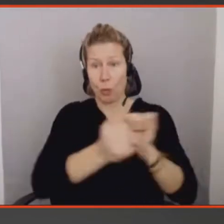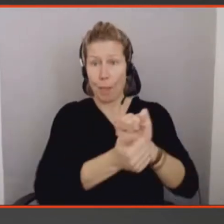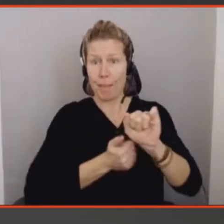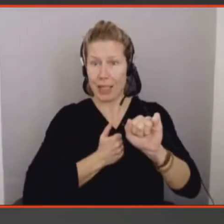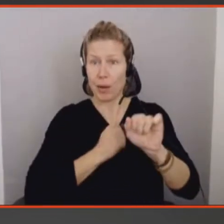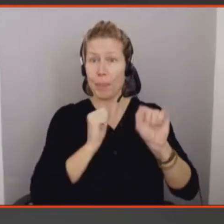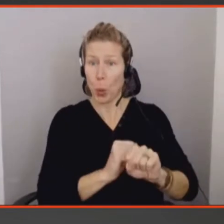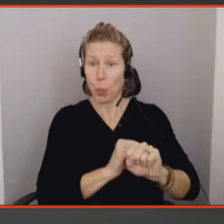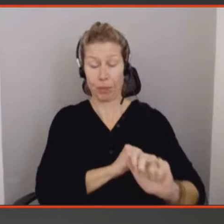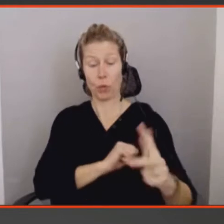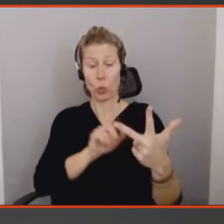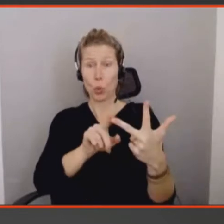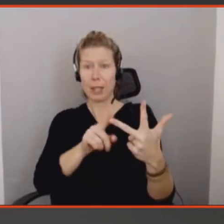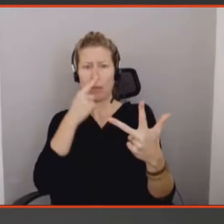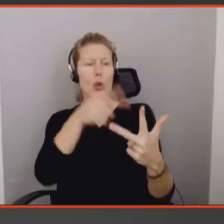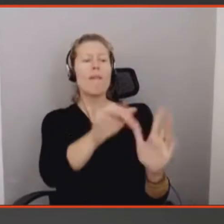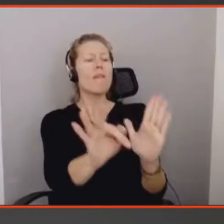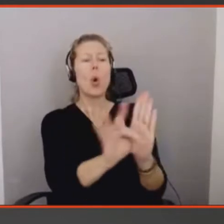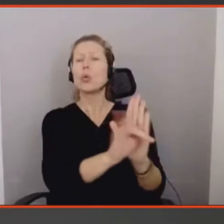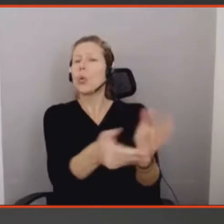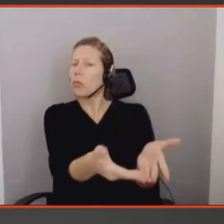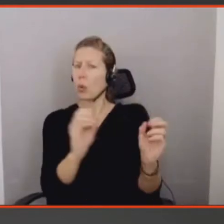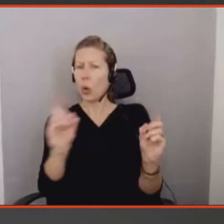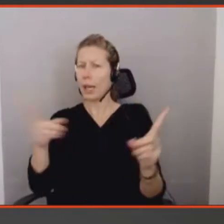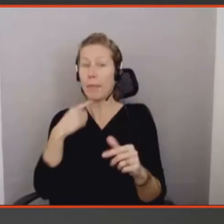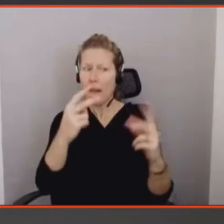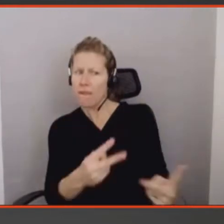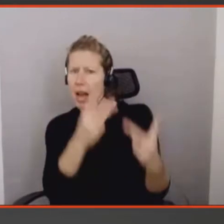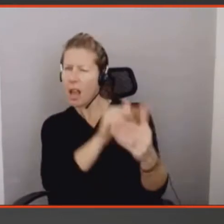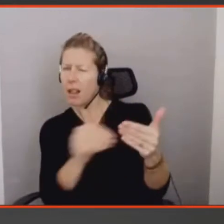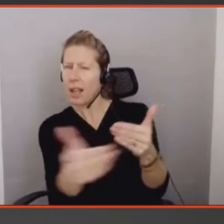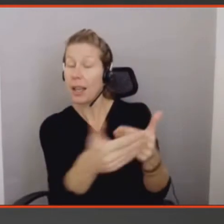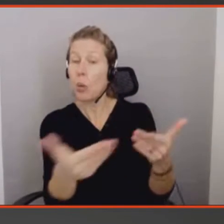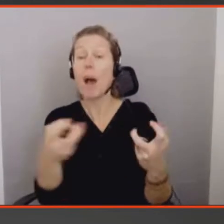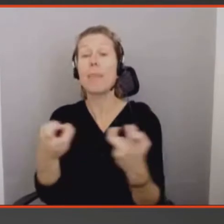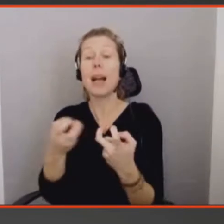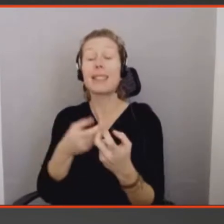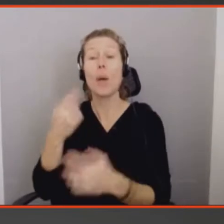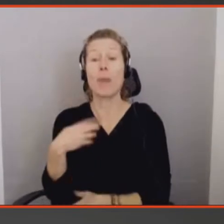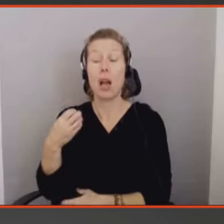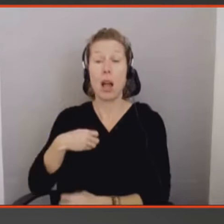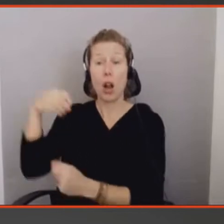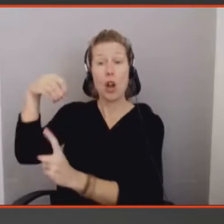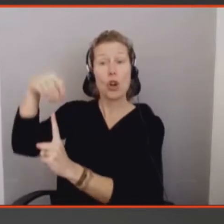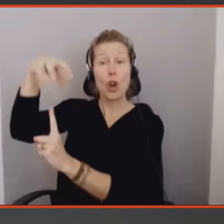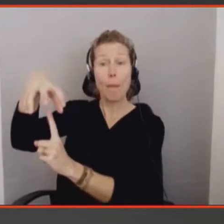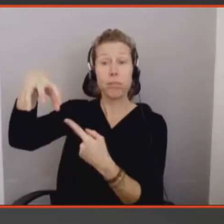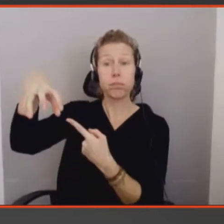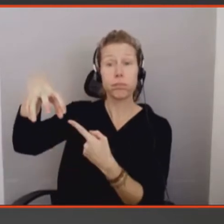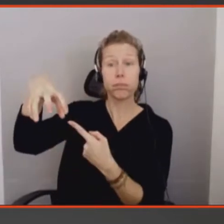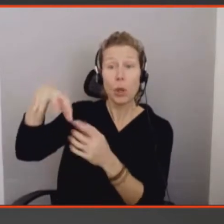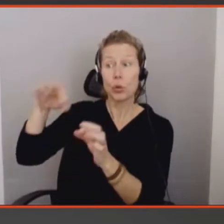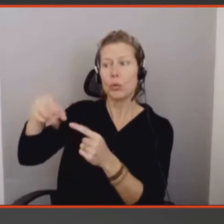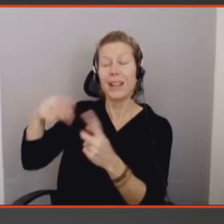? Typiquement, la lampe, que j'ai présentée dans plusieurs conférences, elle a une valeur pour son public cible, c'est pas moi, je n pas peur du noir,